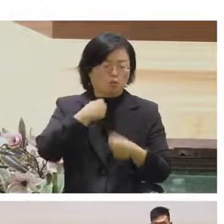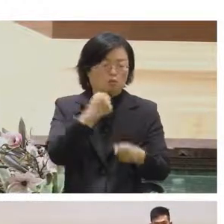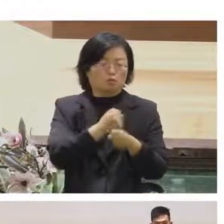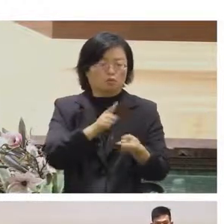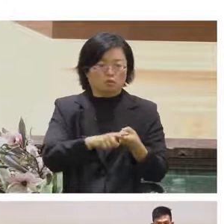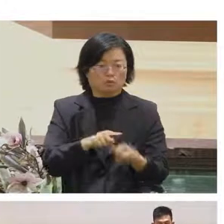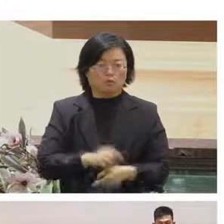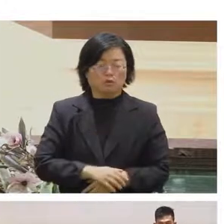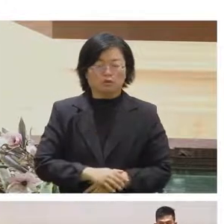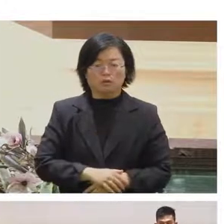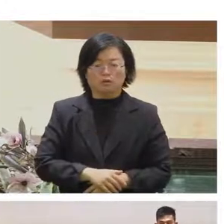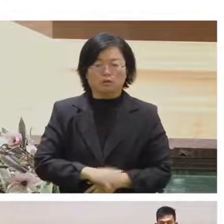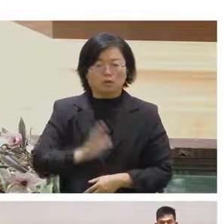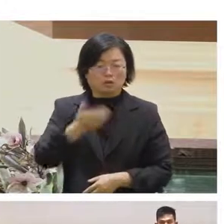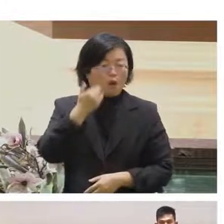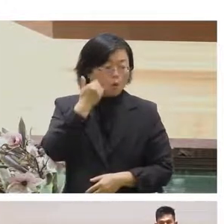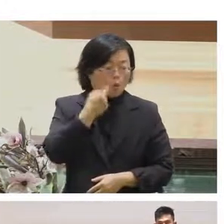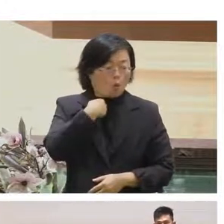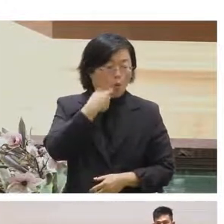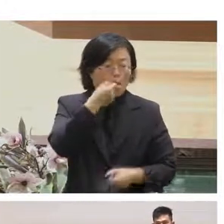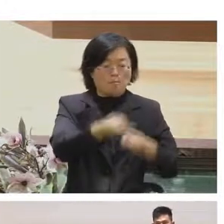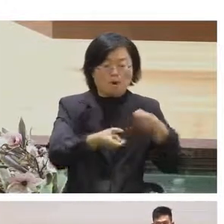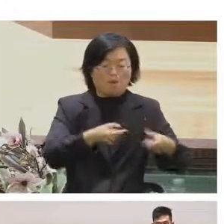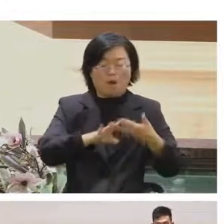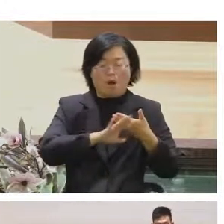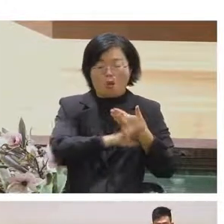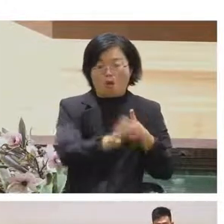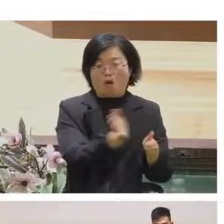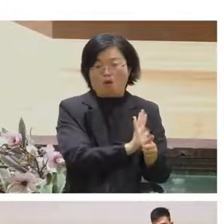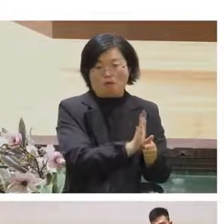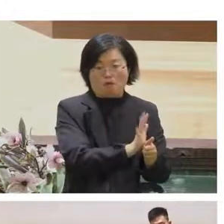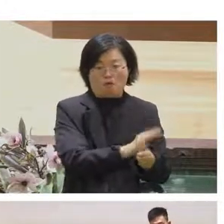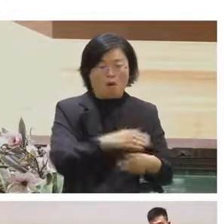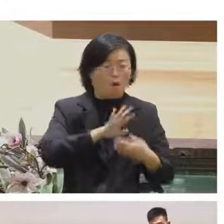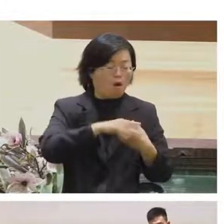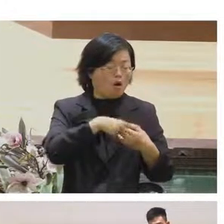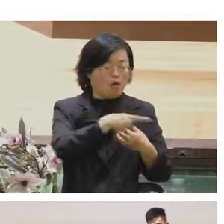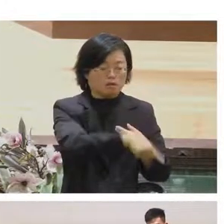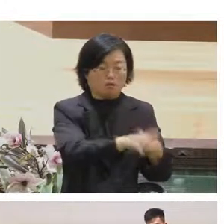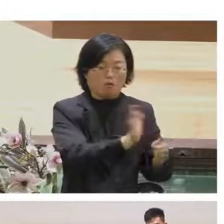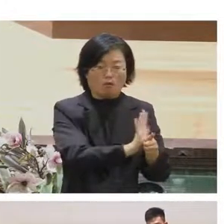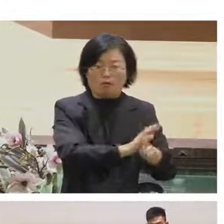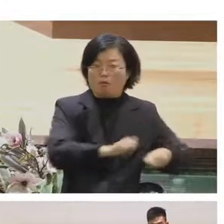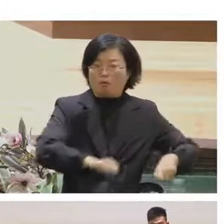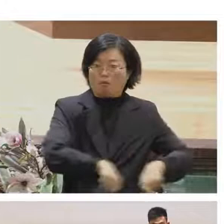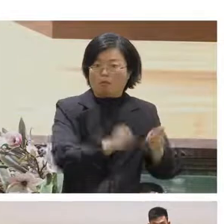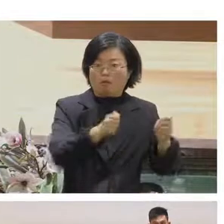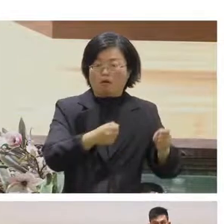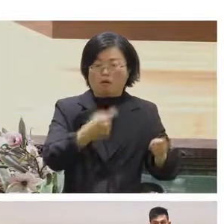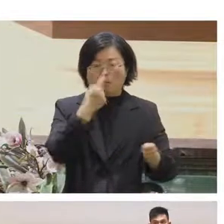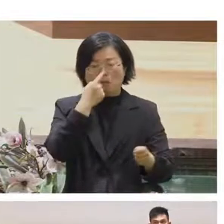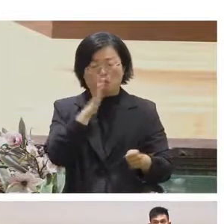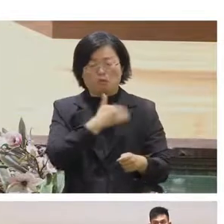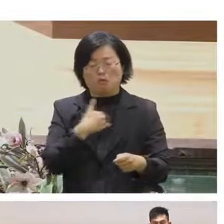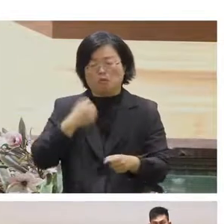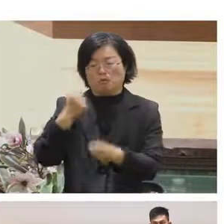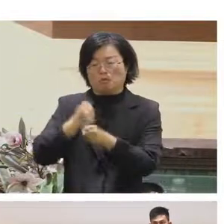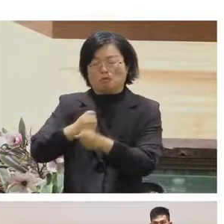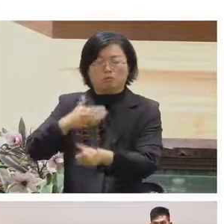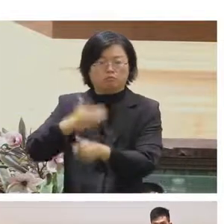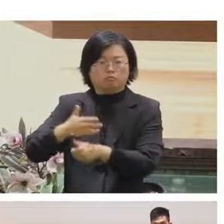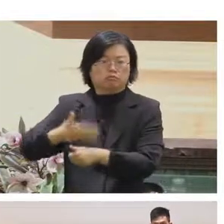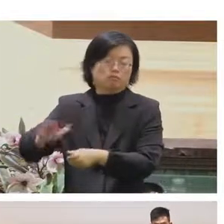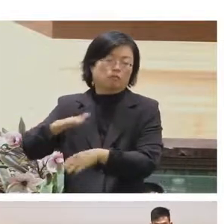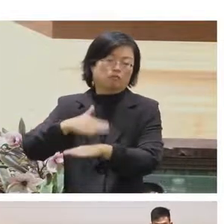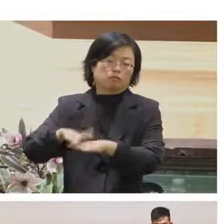我假買其他服務可是服務壞的話我的工作可能就不保所以IBM帶來的價值對那個客戶來講可能